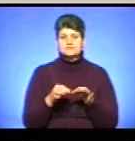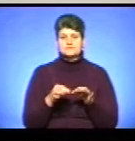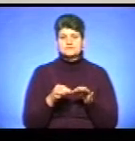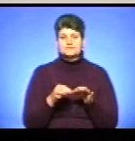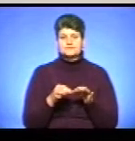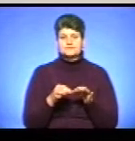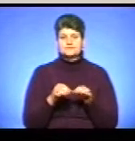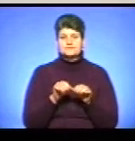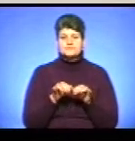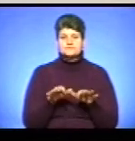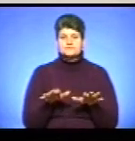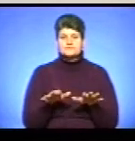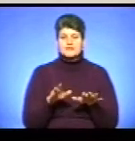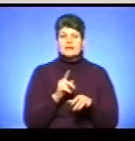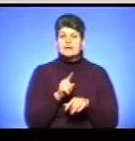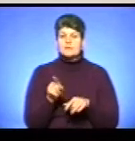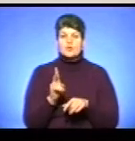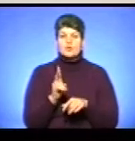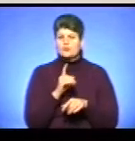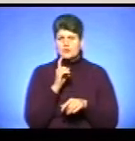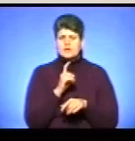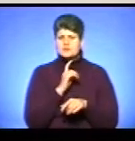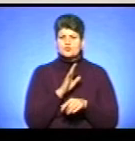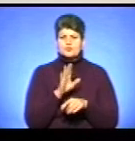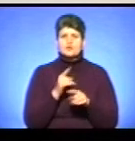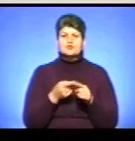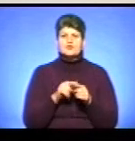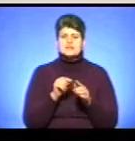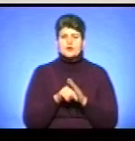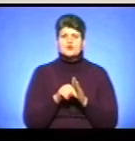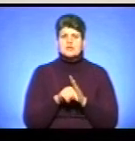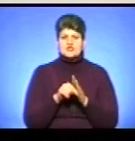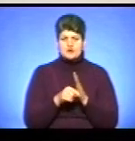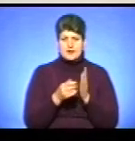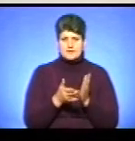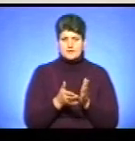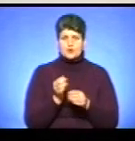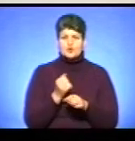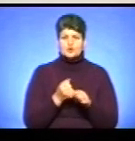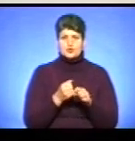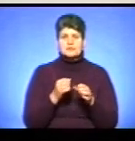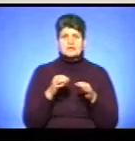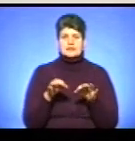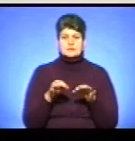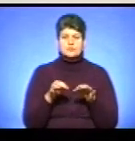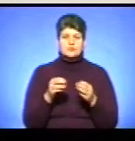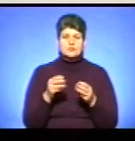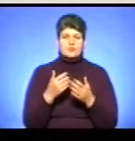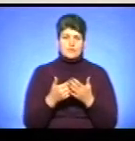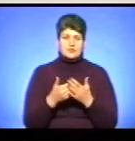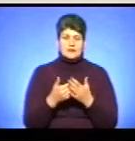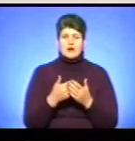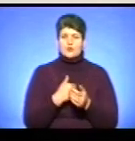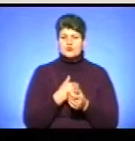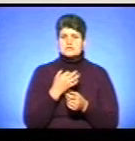тим, кому не зрозуміло, що означає розробка транспортної моделі, то я